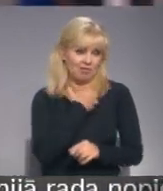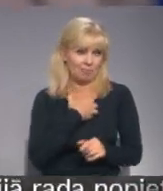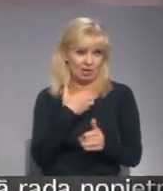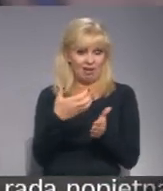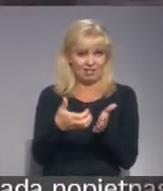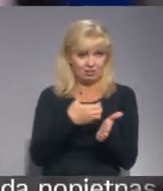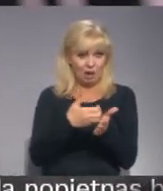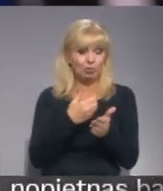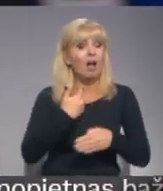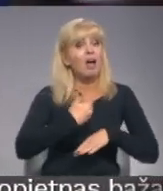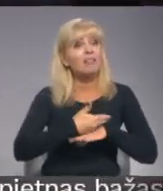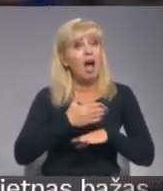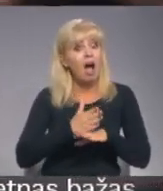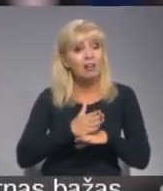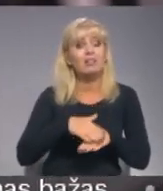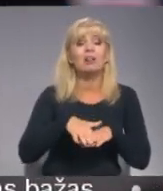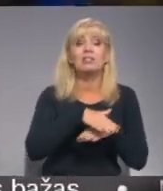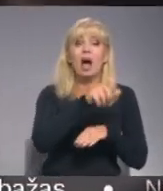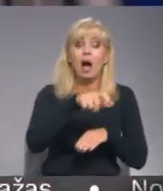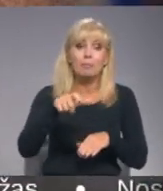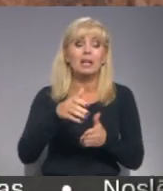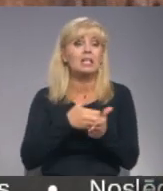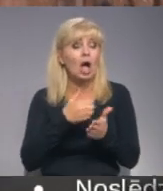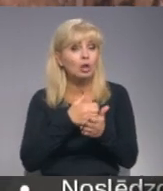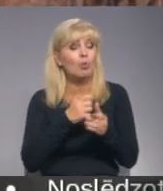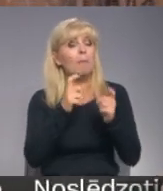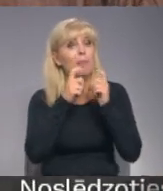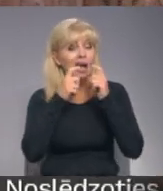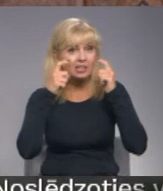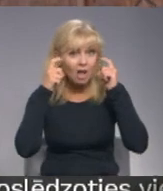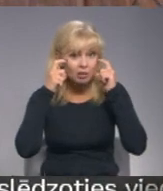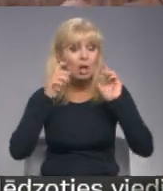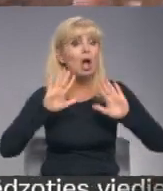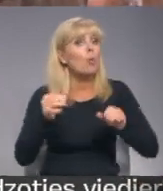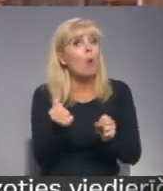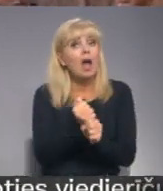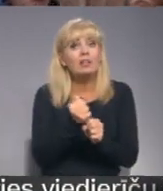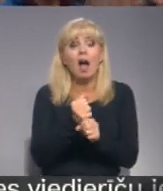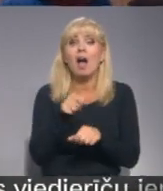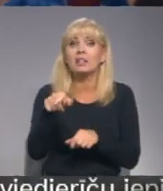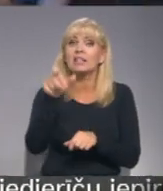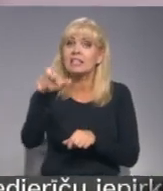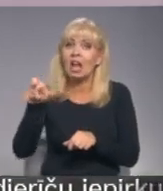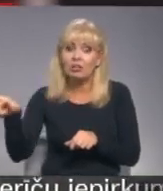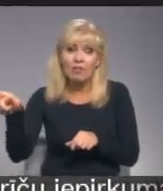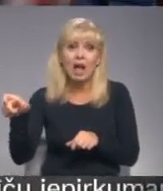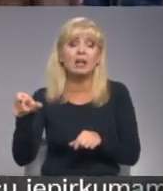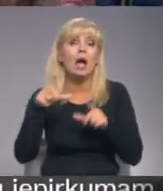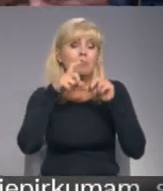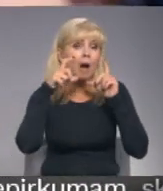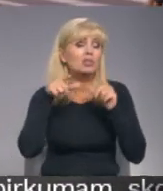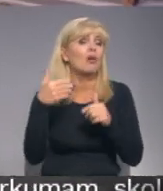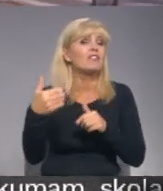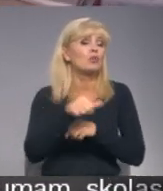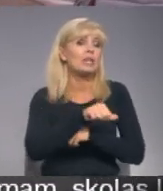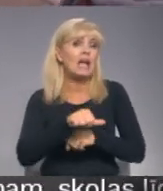Lielākais vairums sabiedriskajās iestādēs lieto daigmona multas aizsardu maskas. Taču ko darīt ar tiem, kur uzskata, ka maskas ierobežo viņu brīvību